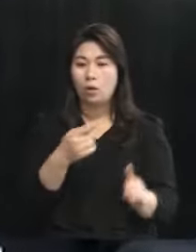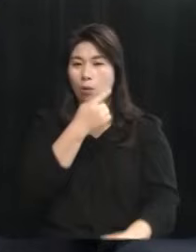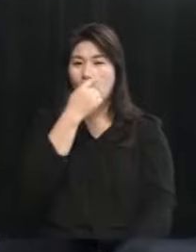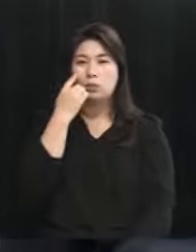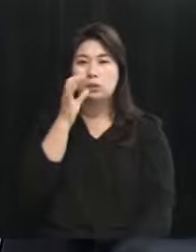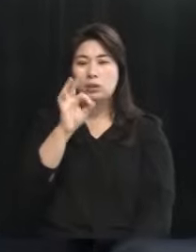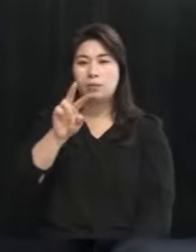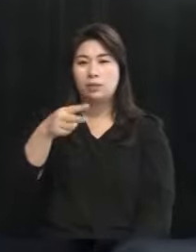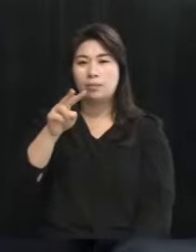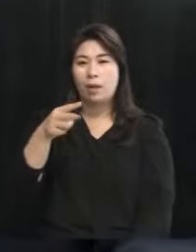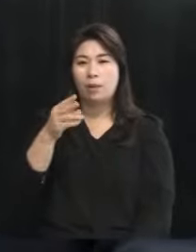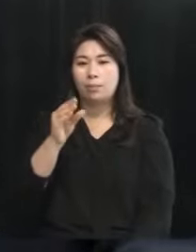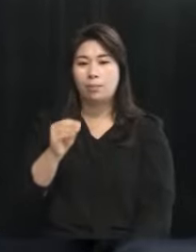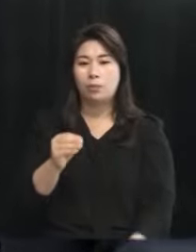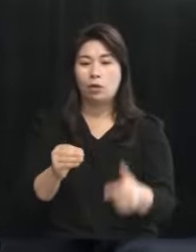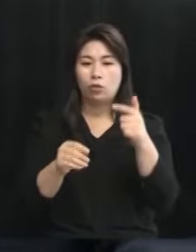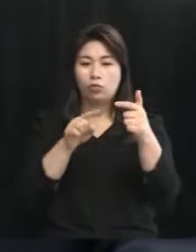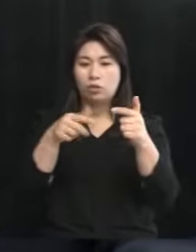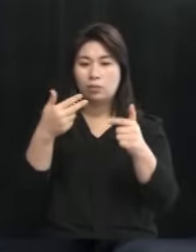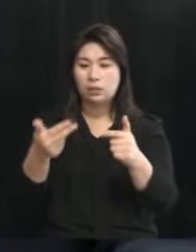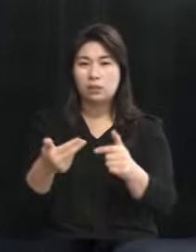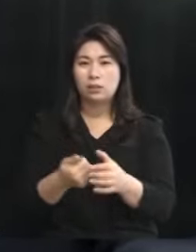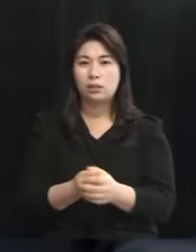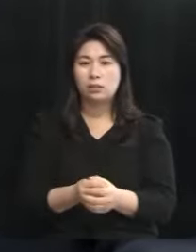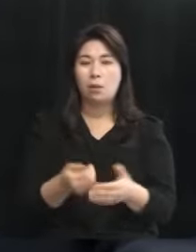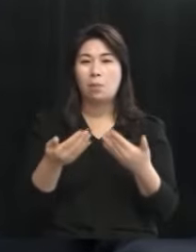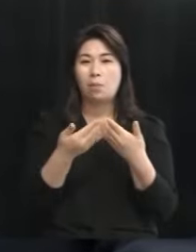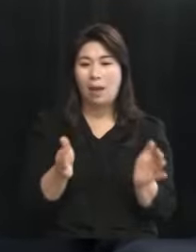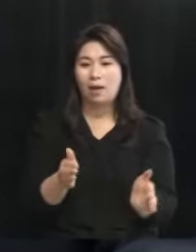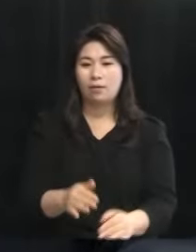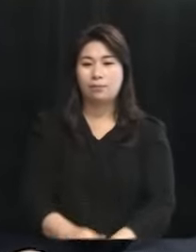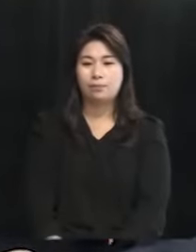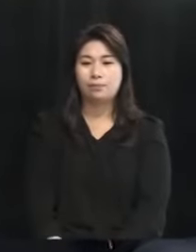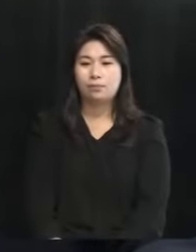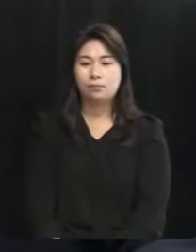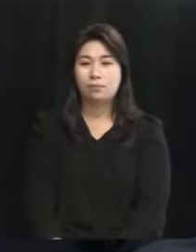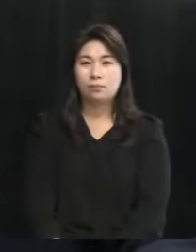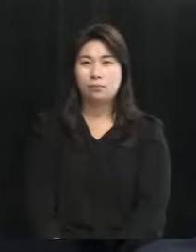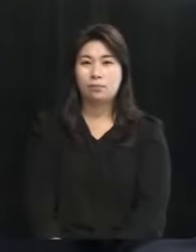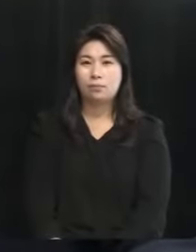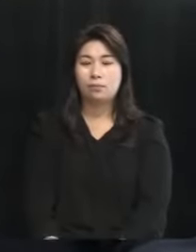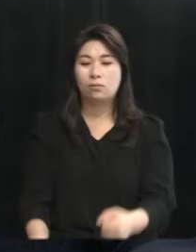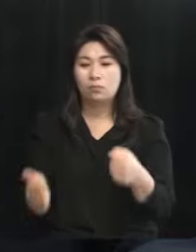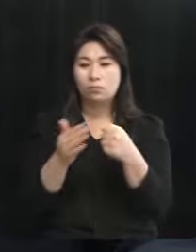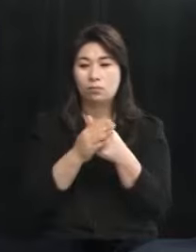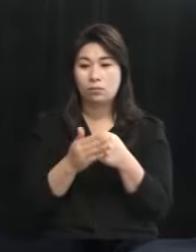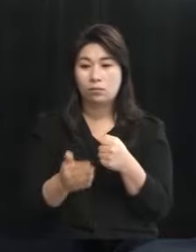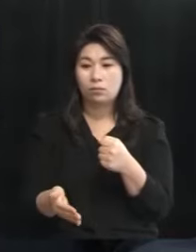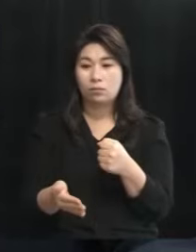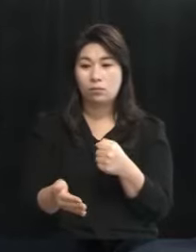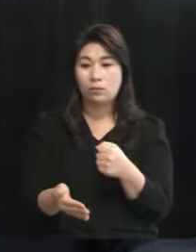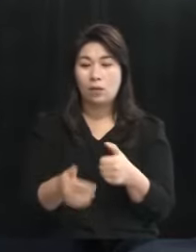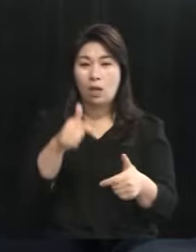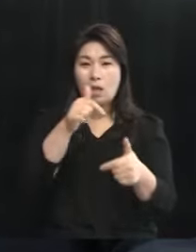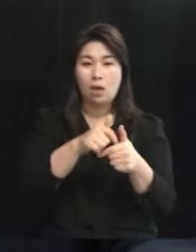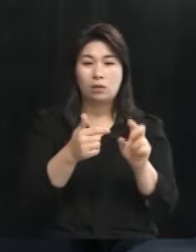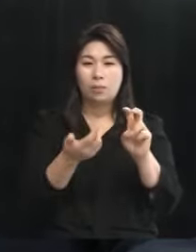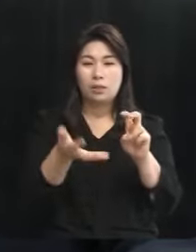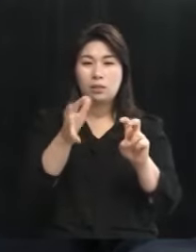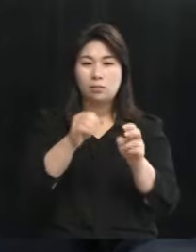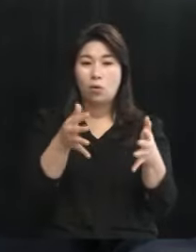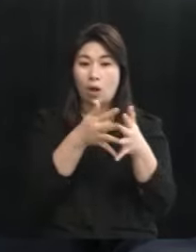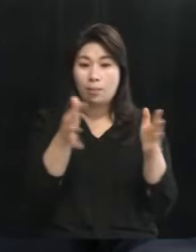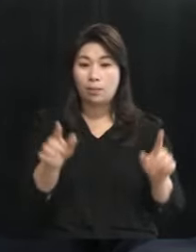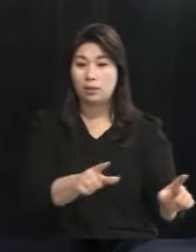200에 6.7평짜리 방이더라고요 그래서 강남에 20억이 넘는 아파트에